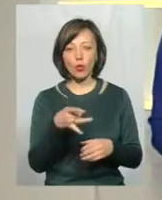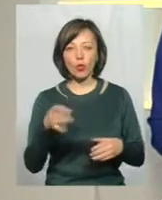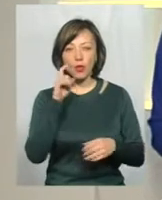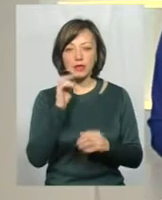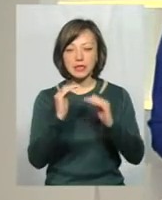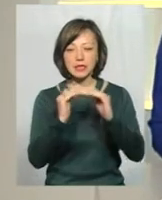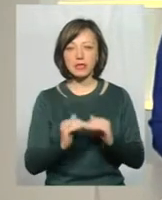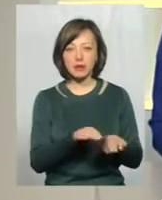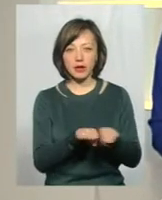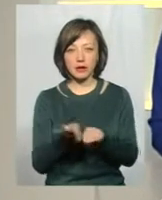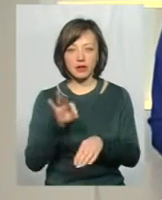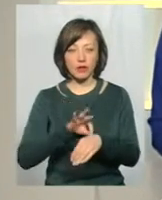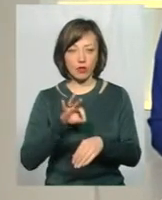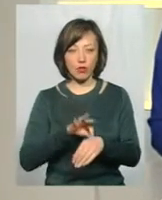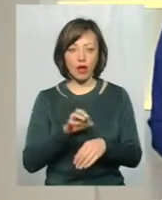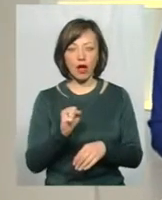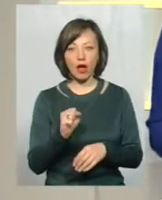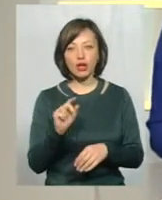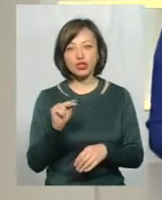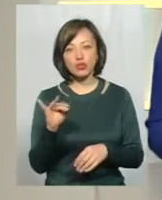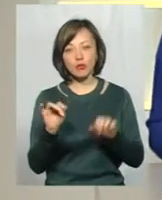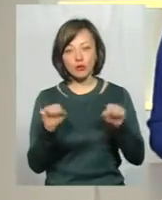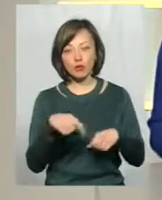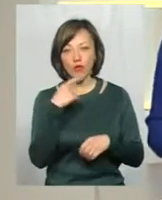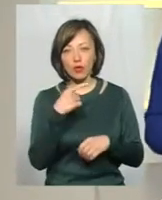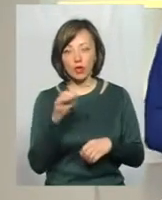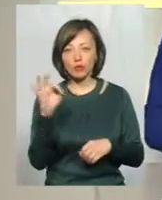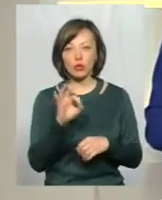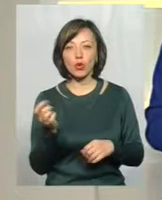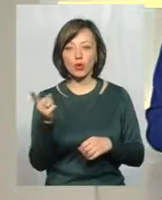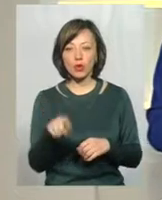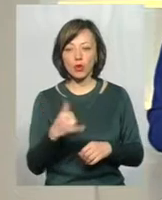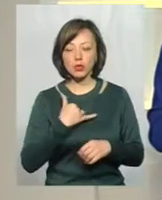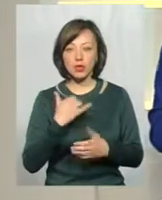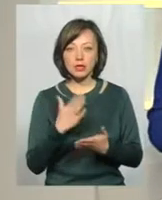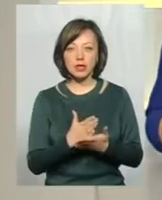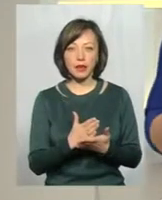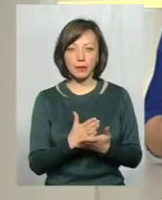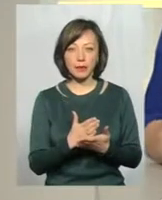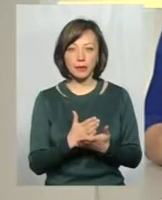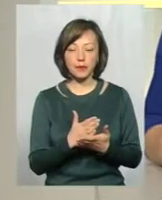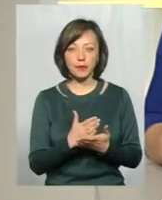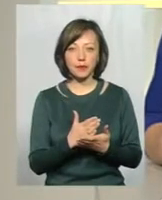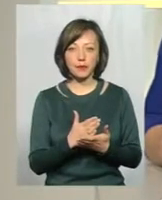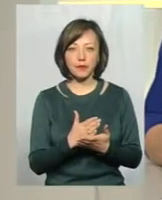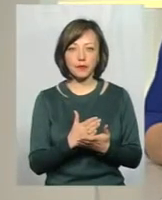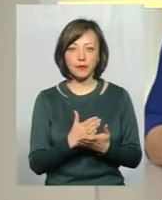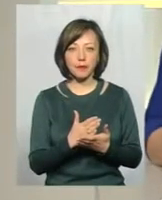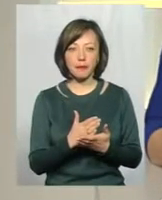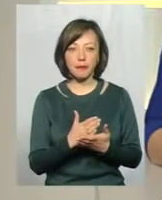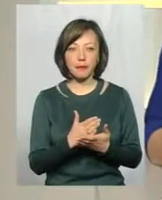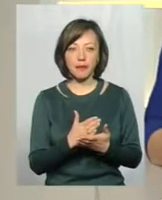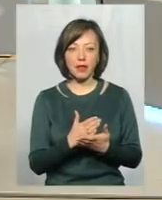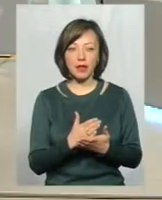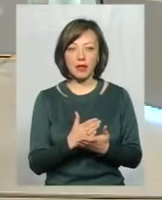з низьким рівнем захворюваності. А чи ми можемо говорити про те, що в нас є, ну, таке місце